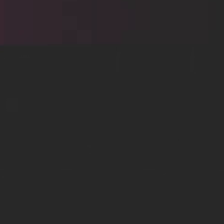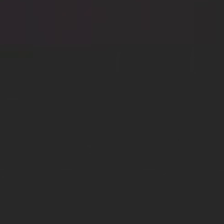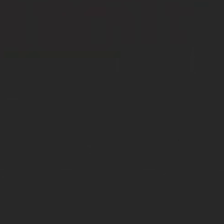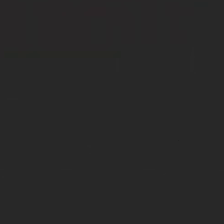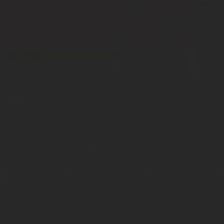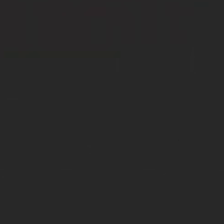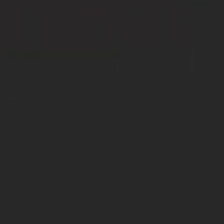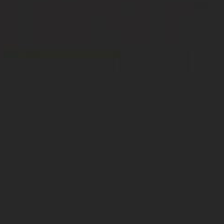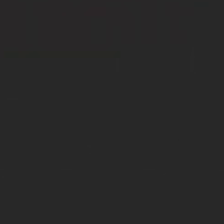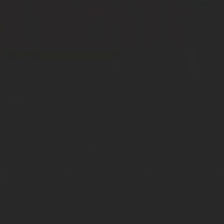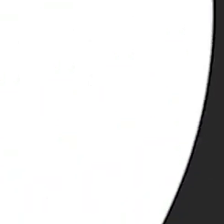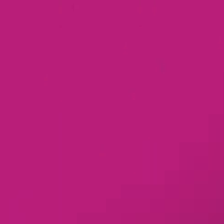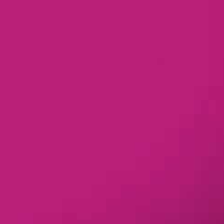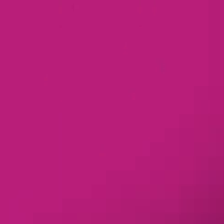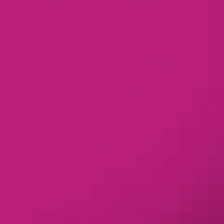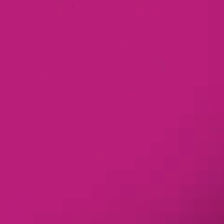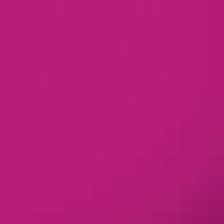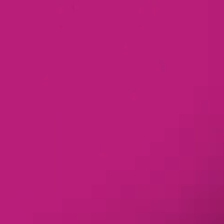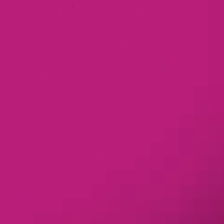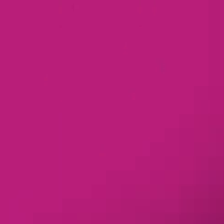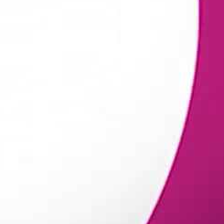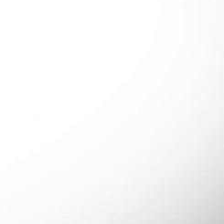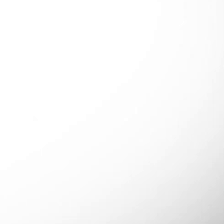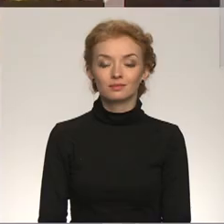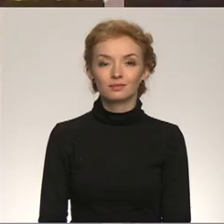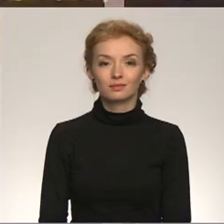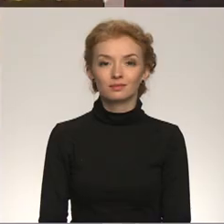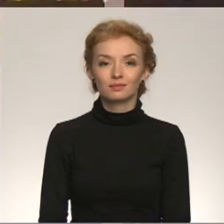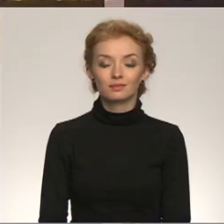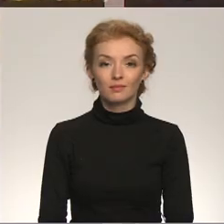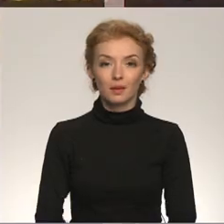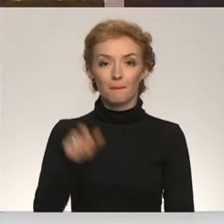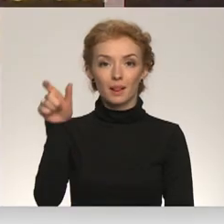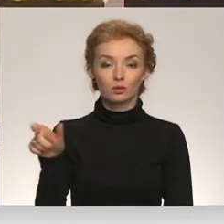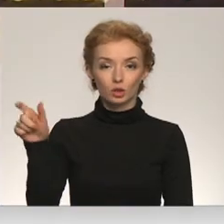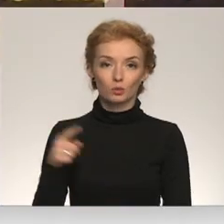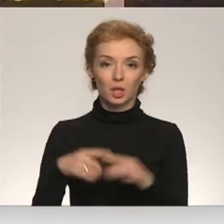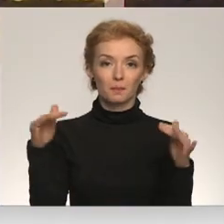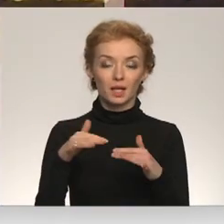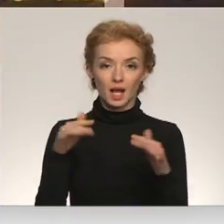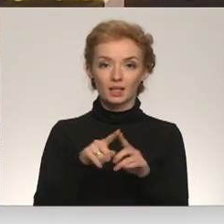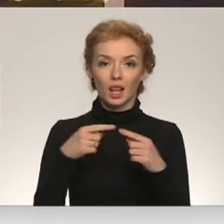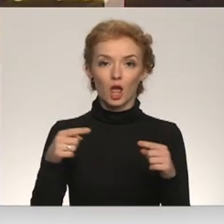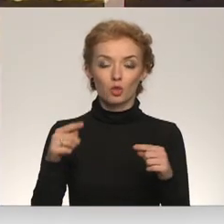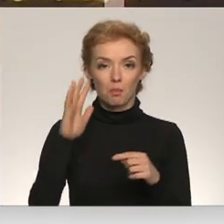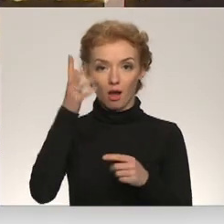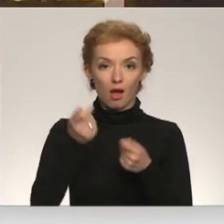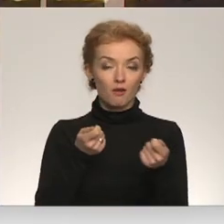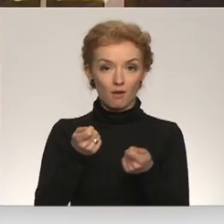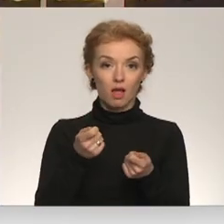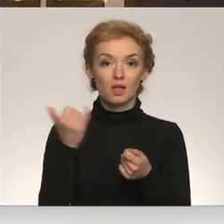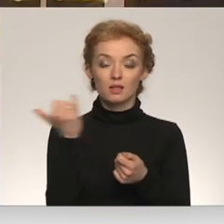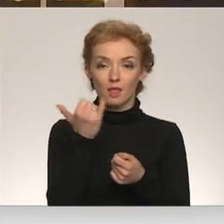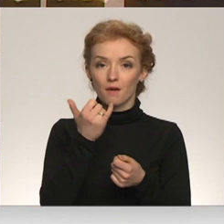Re, visi ēters ir te! Pilsonības un migrācijas lietu pārvaldi Janvārī